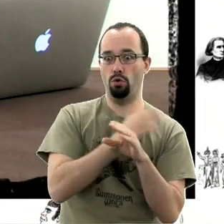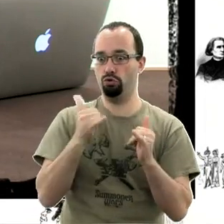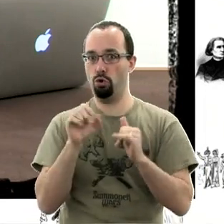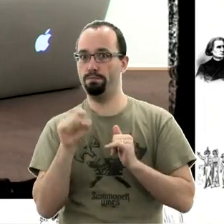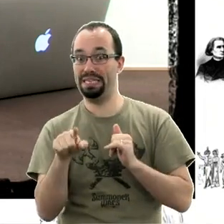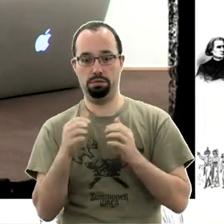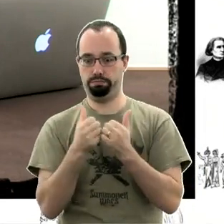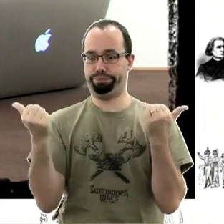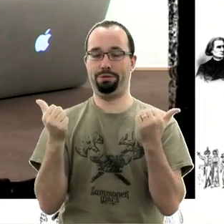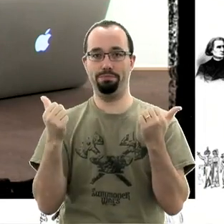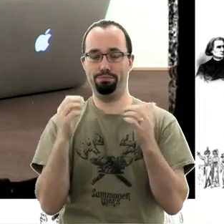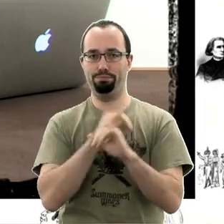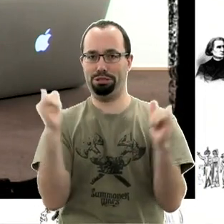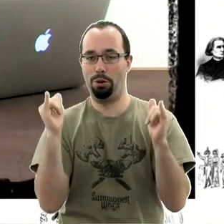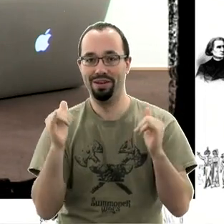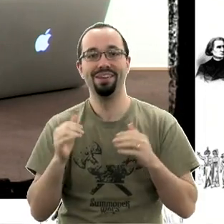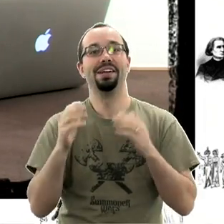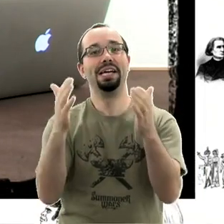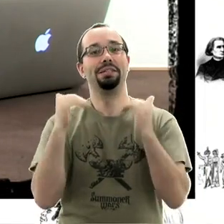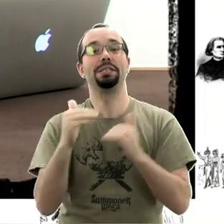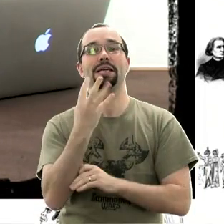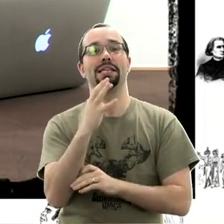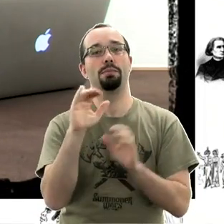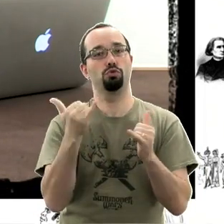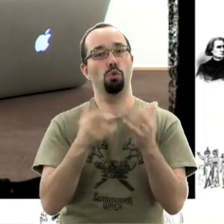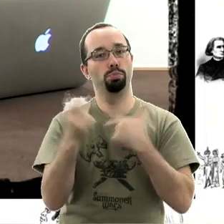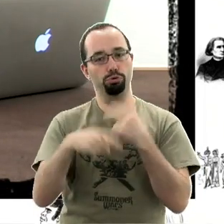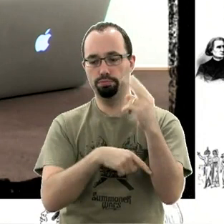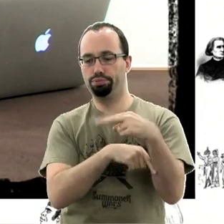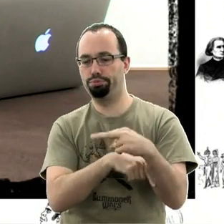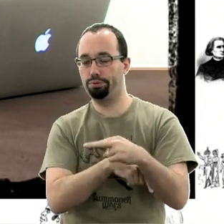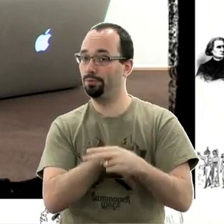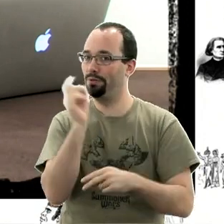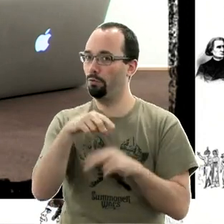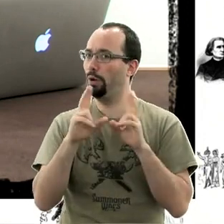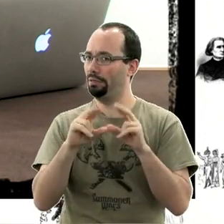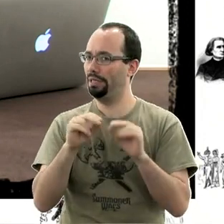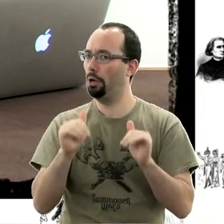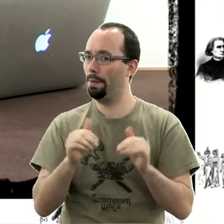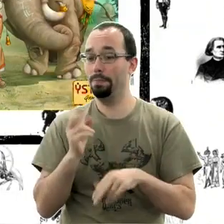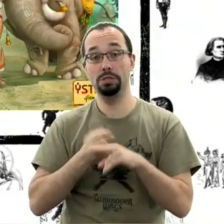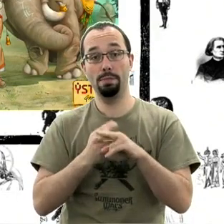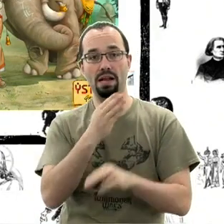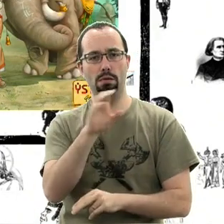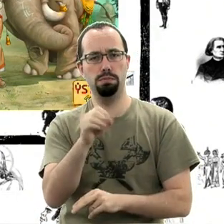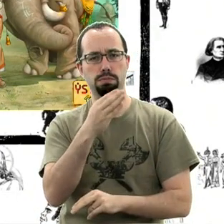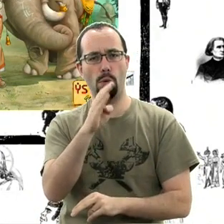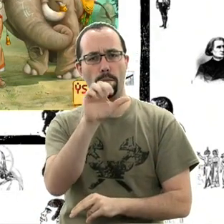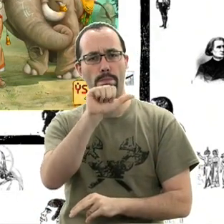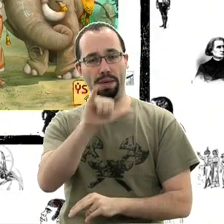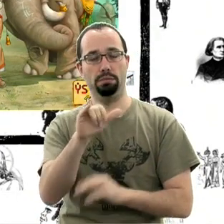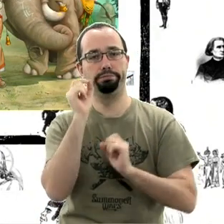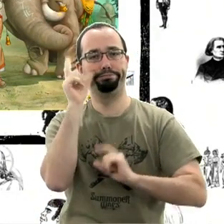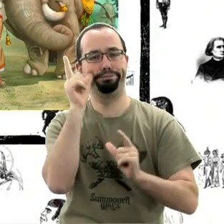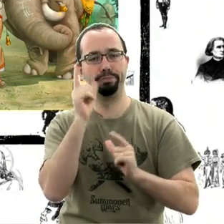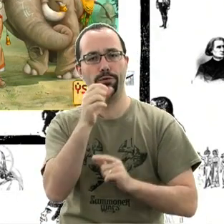incroyable. Le quatrième jeu le plus consulté, ça demande une petite explication. C'est Bombay. Eh oui, Bombay, un vieux